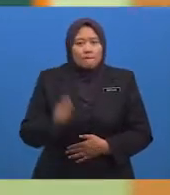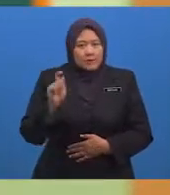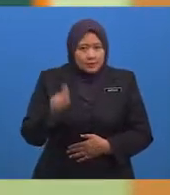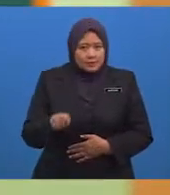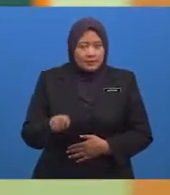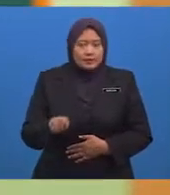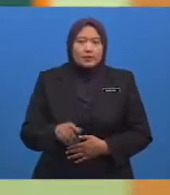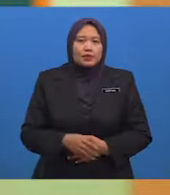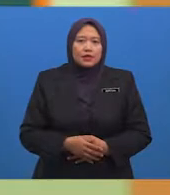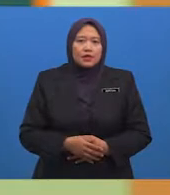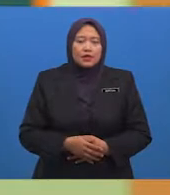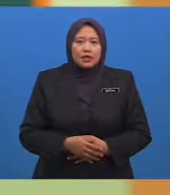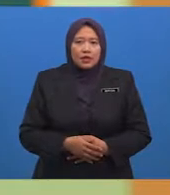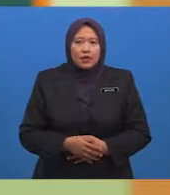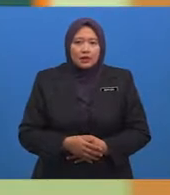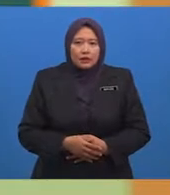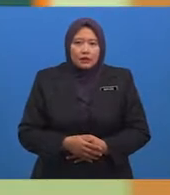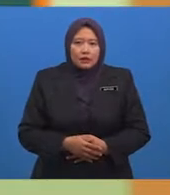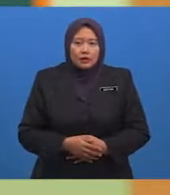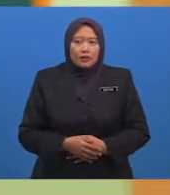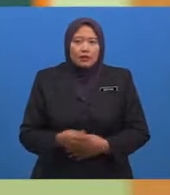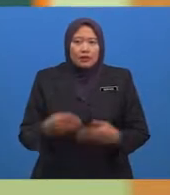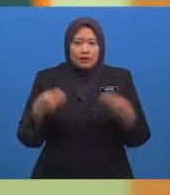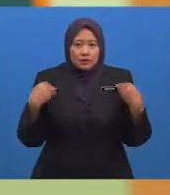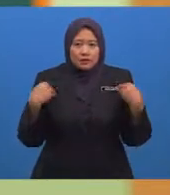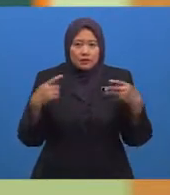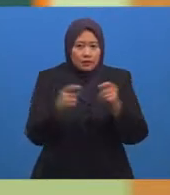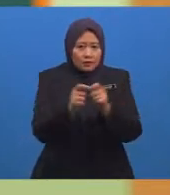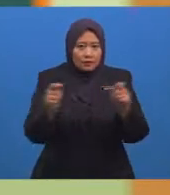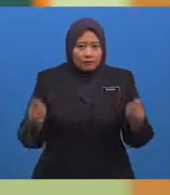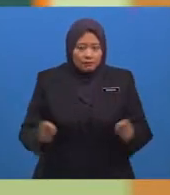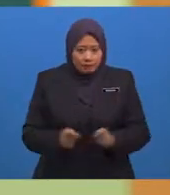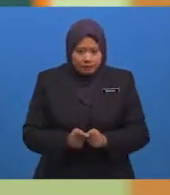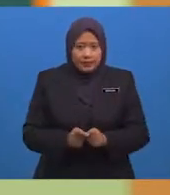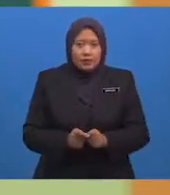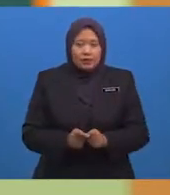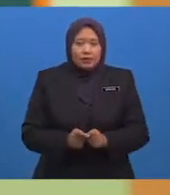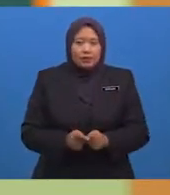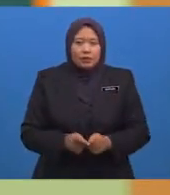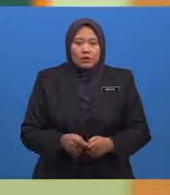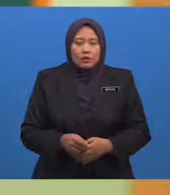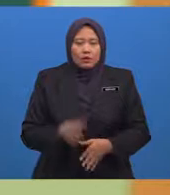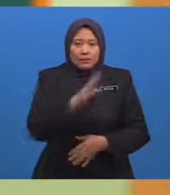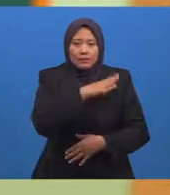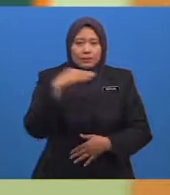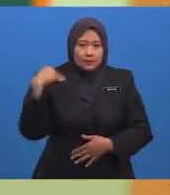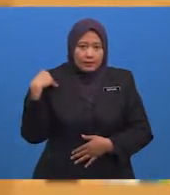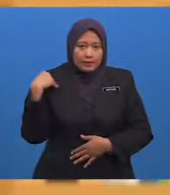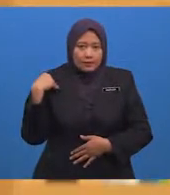wadah atau tempat yang tertentu Dan sesuai bagi tujuan tersebut